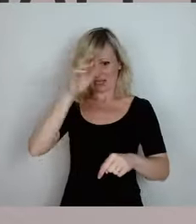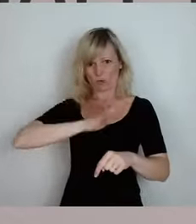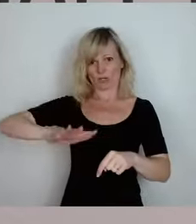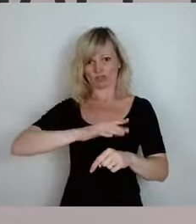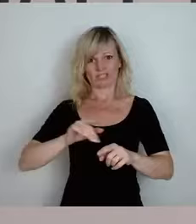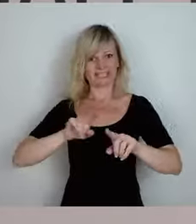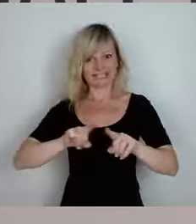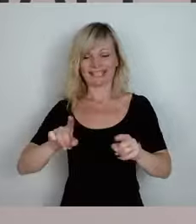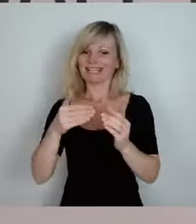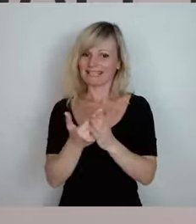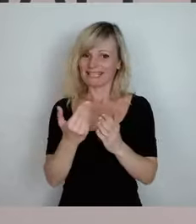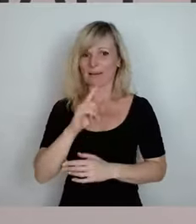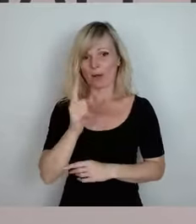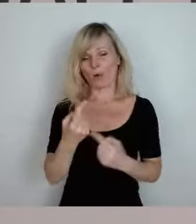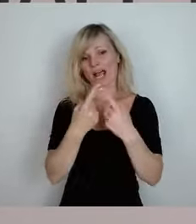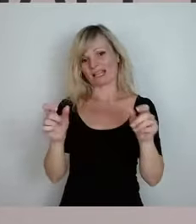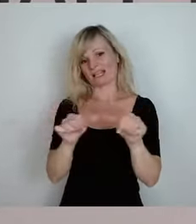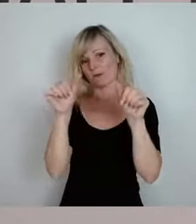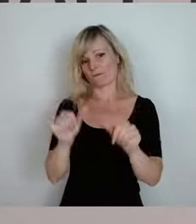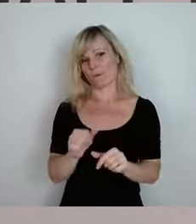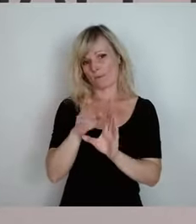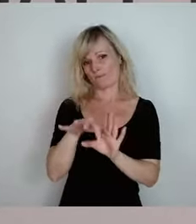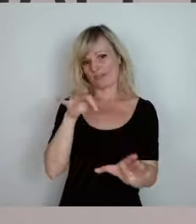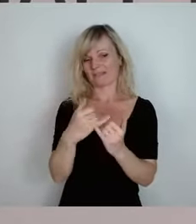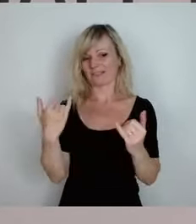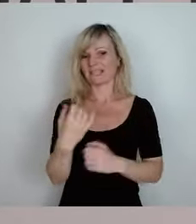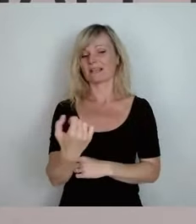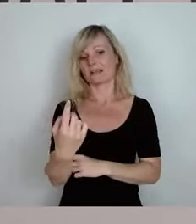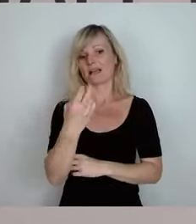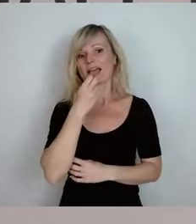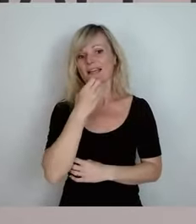auch andere Formen der Energieversorgung mit einzubeziehen.